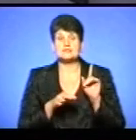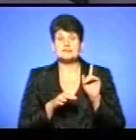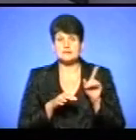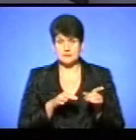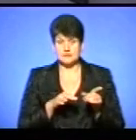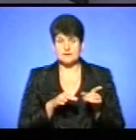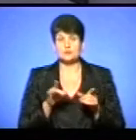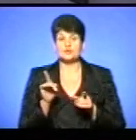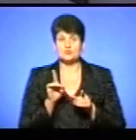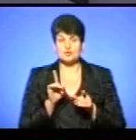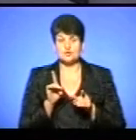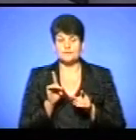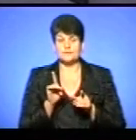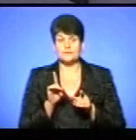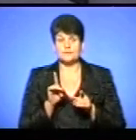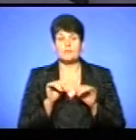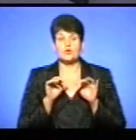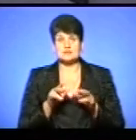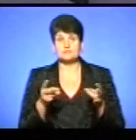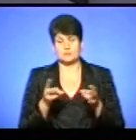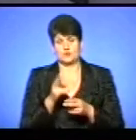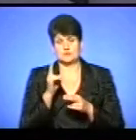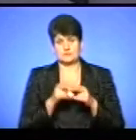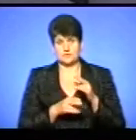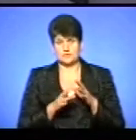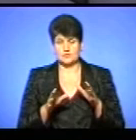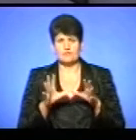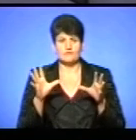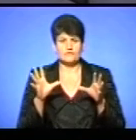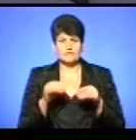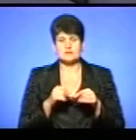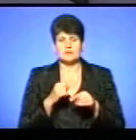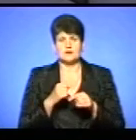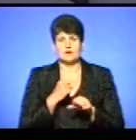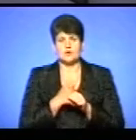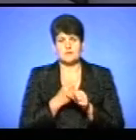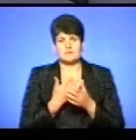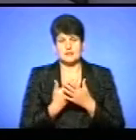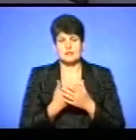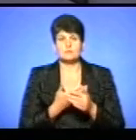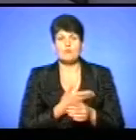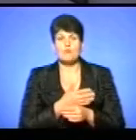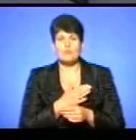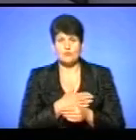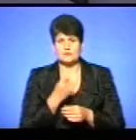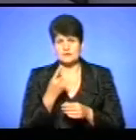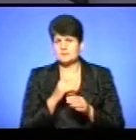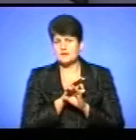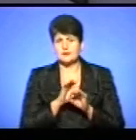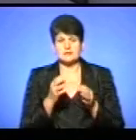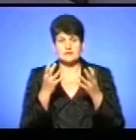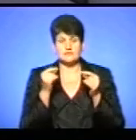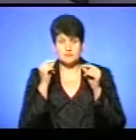точки, коли процес потрібно завершувати. Всі люблять наводити приклад Польщі, і в Польщі це також один прекрасний дань, і